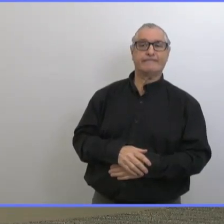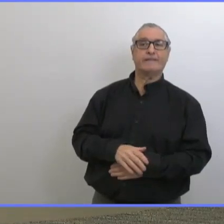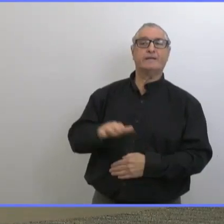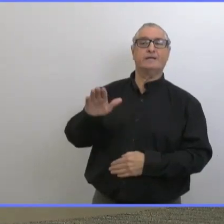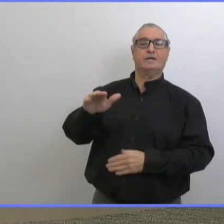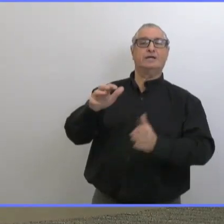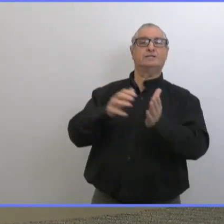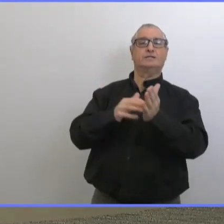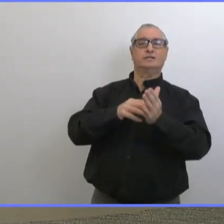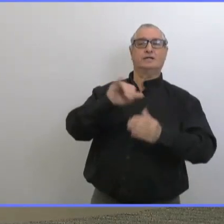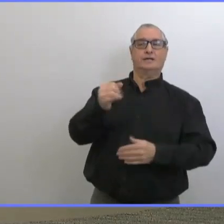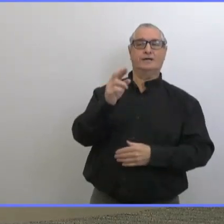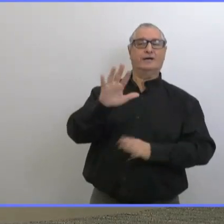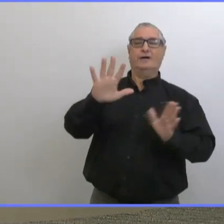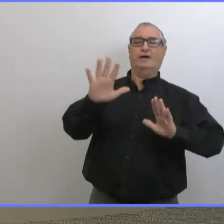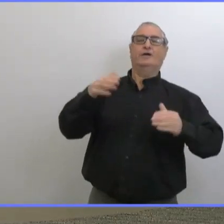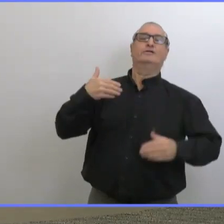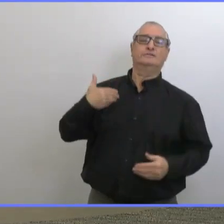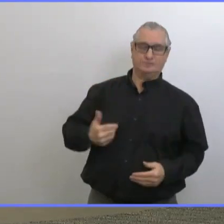C'est Bart ici.